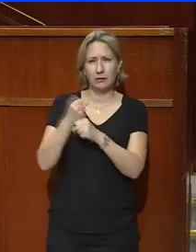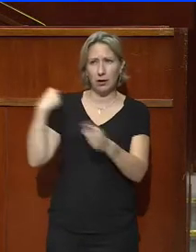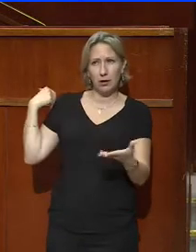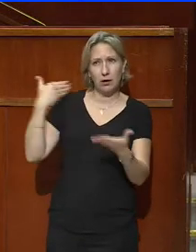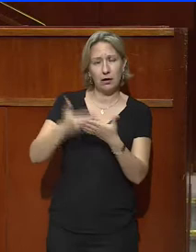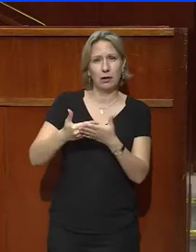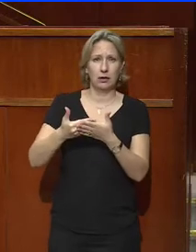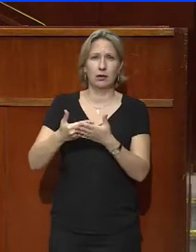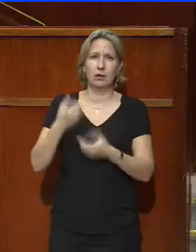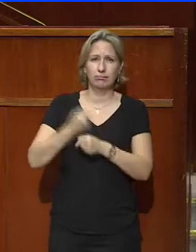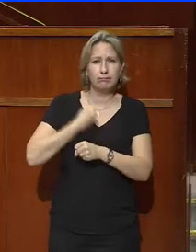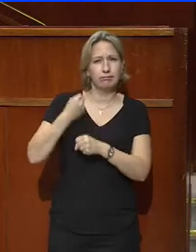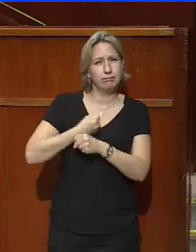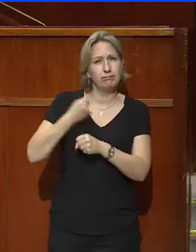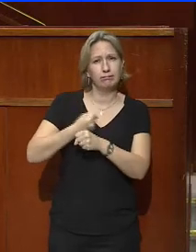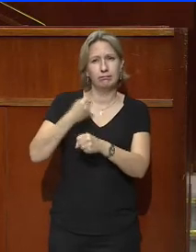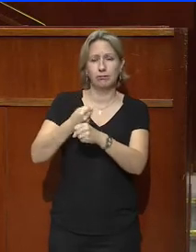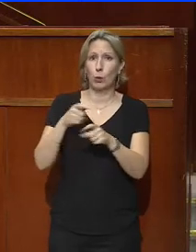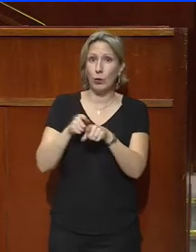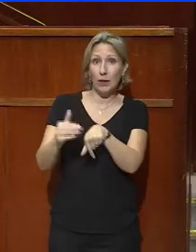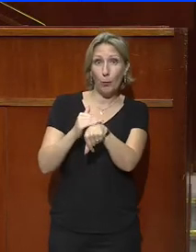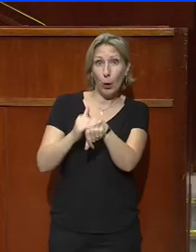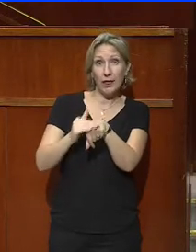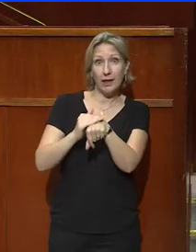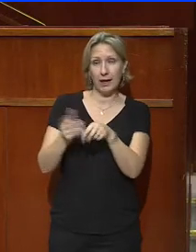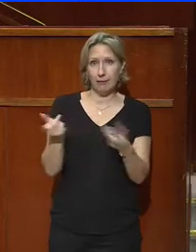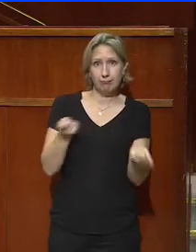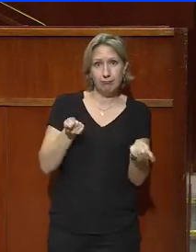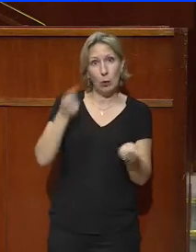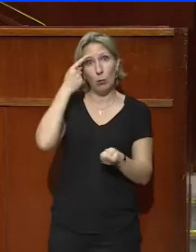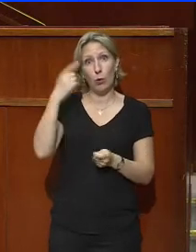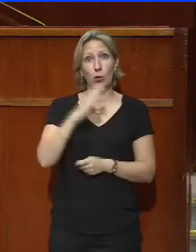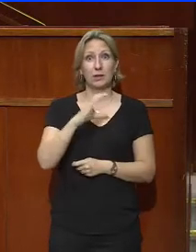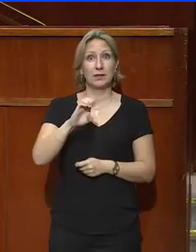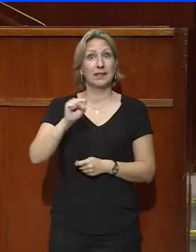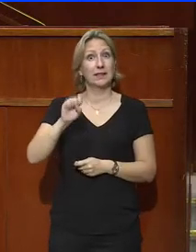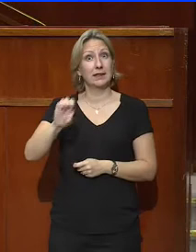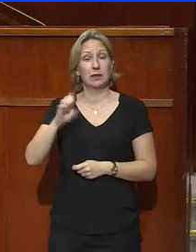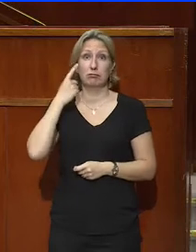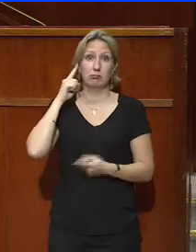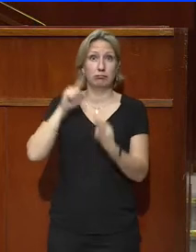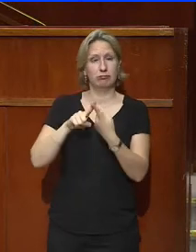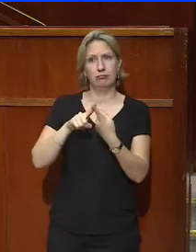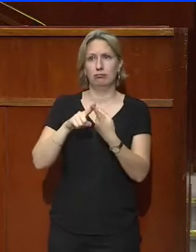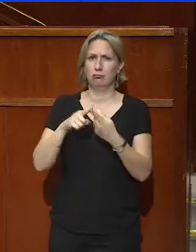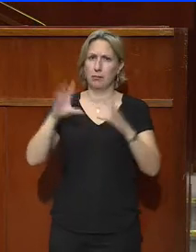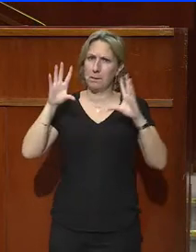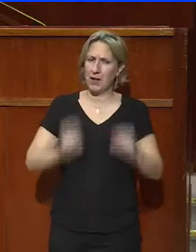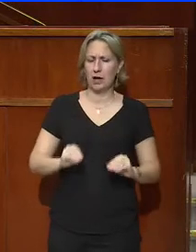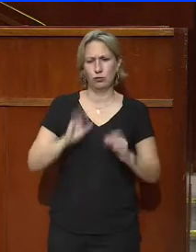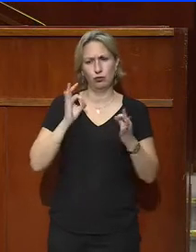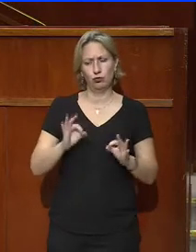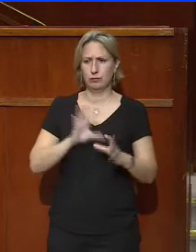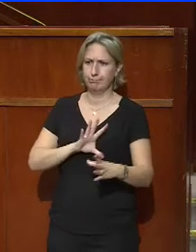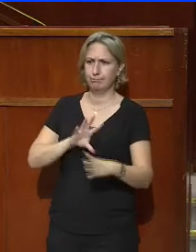d'un an. Le fruit de la politique que nous avons menée pour le CESE afin de le replacer résolument